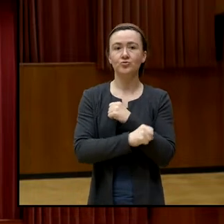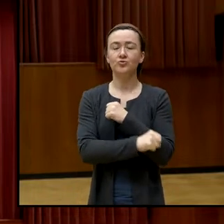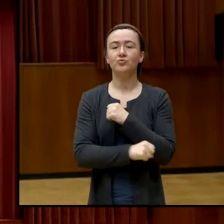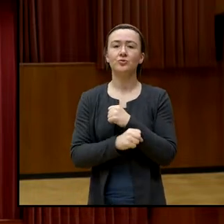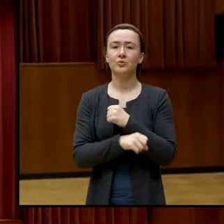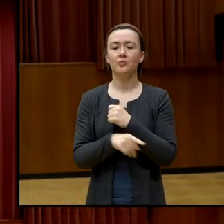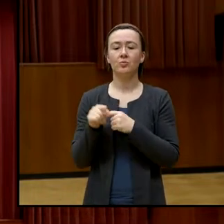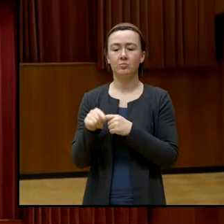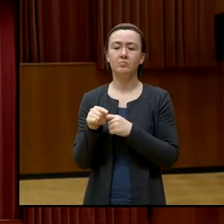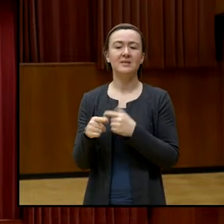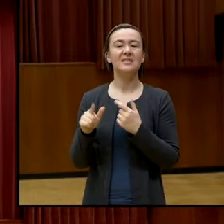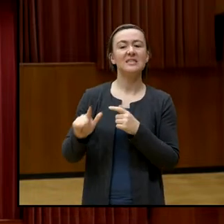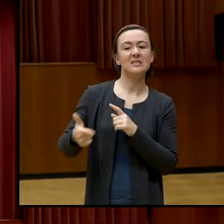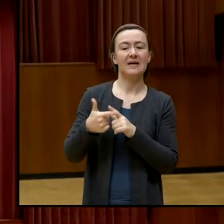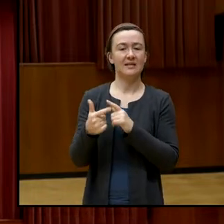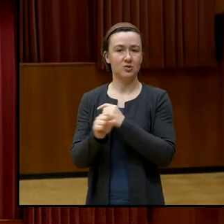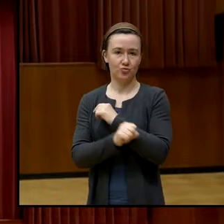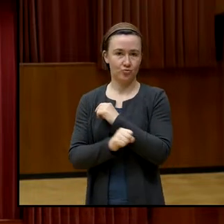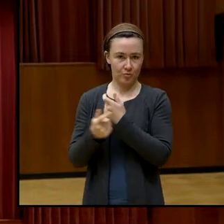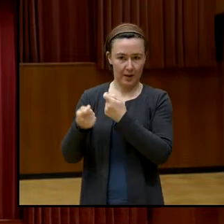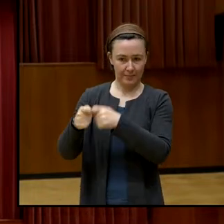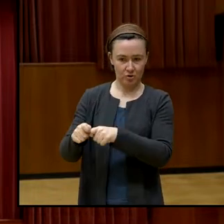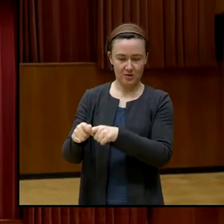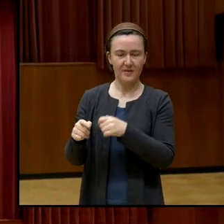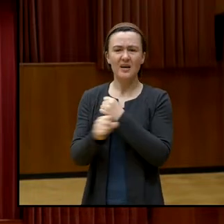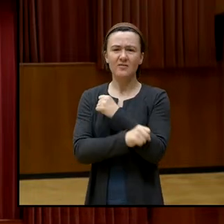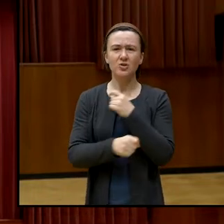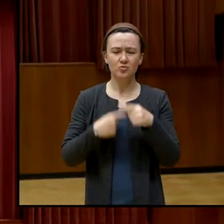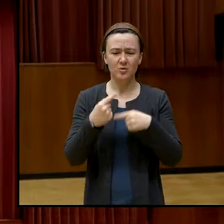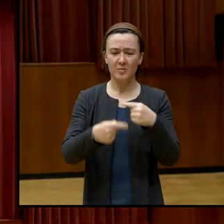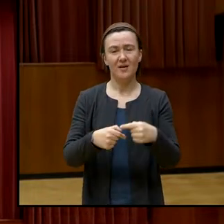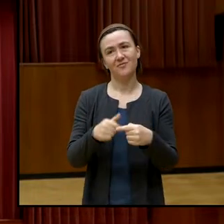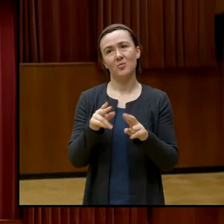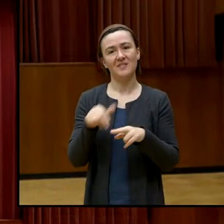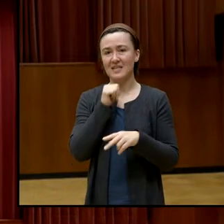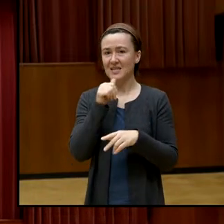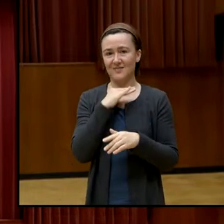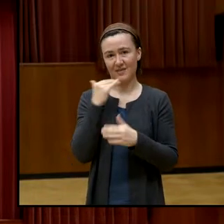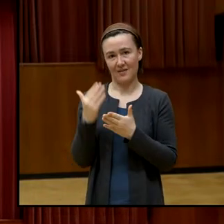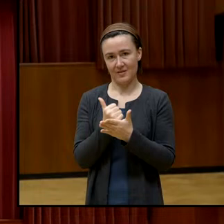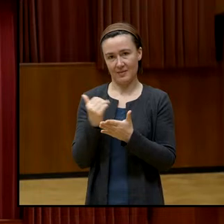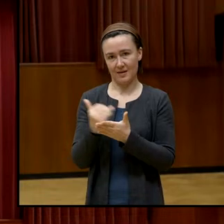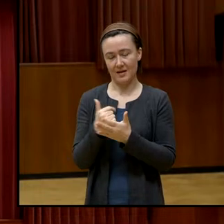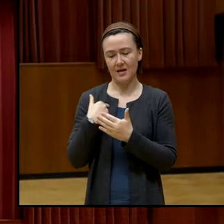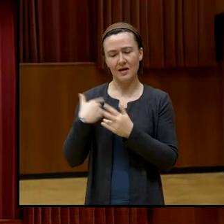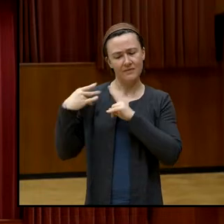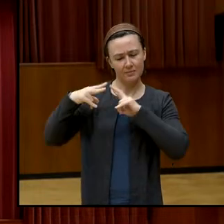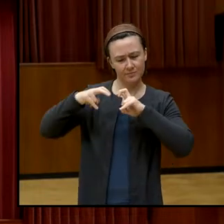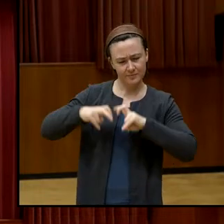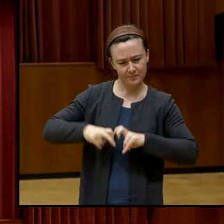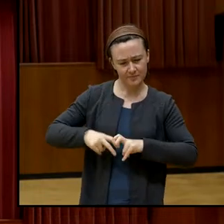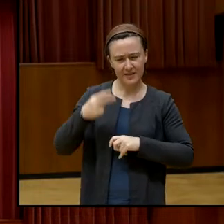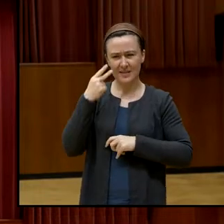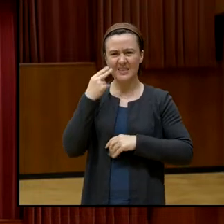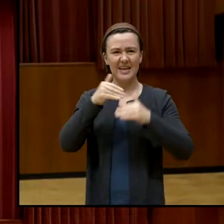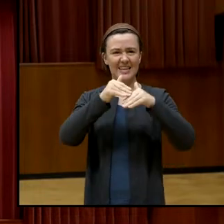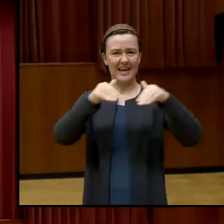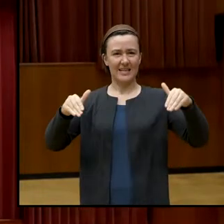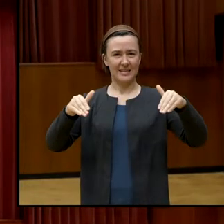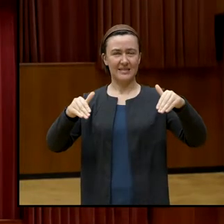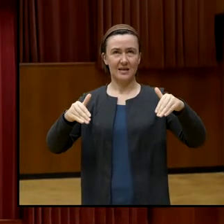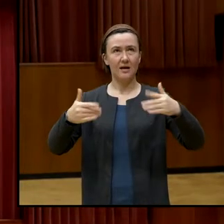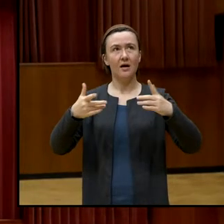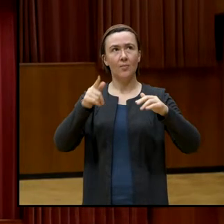sonderlich viel. Ich habe mich vor ein paar Jahren informiert, da wäre die Grenze gewesen, dass ich für die letzten drei Jahre durchgehend jeden Monat ein